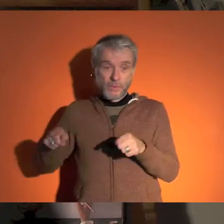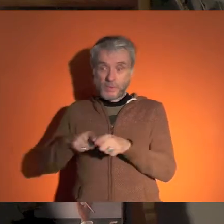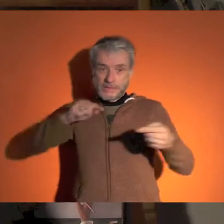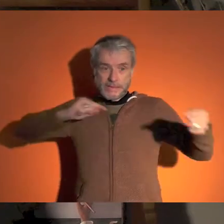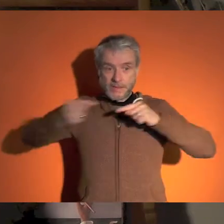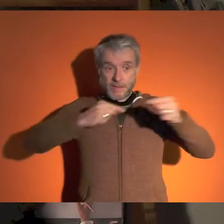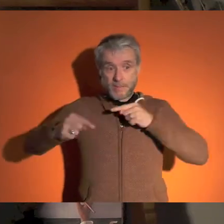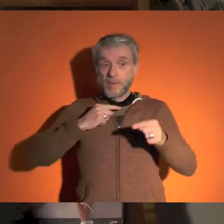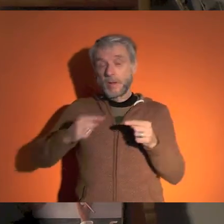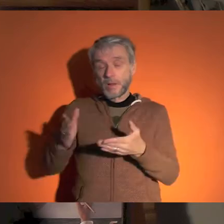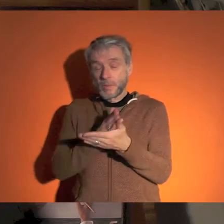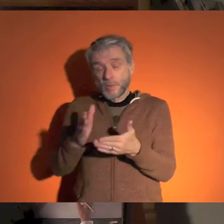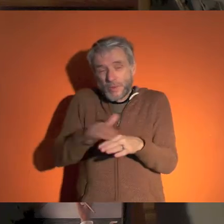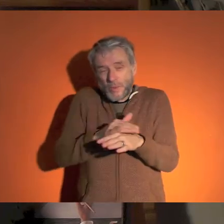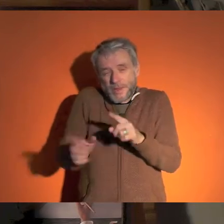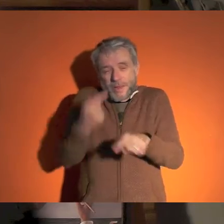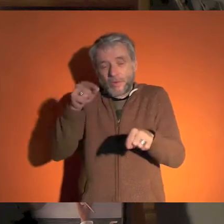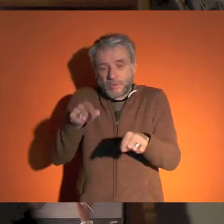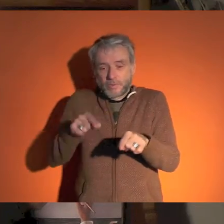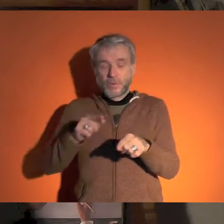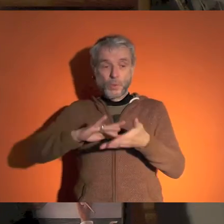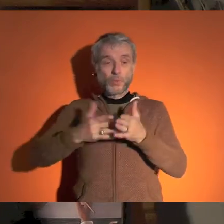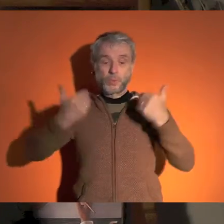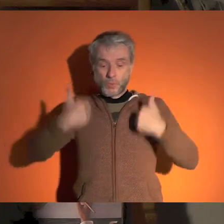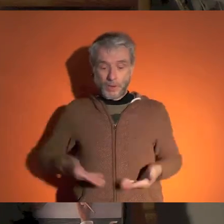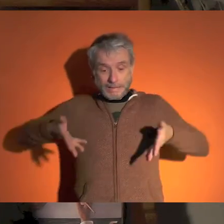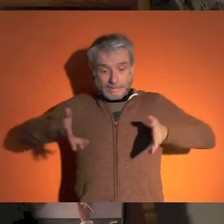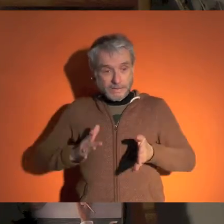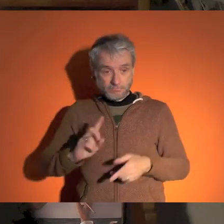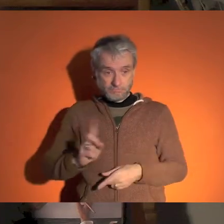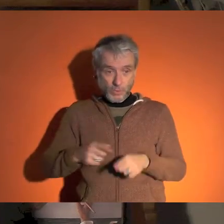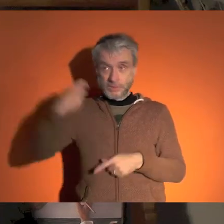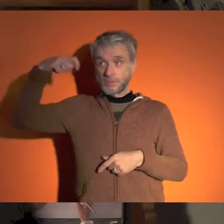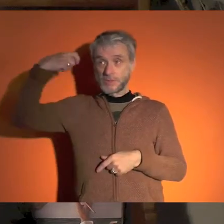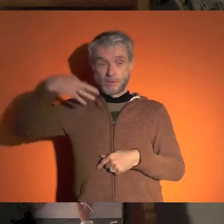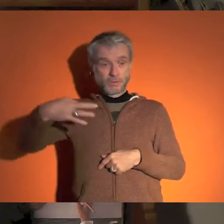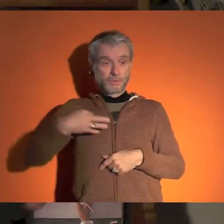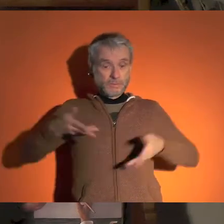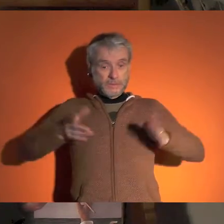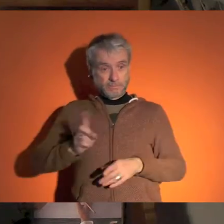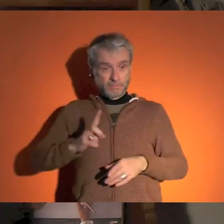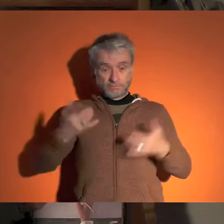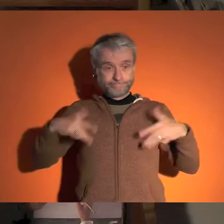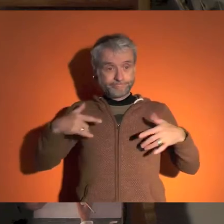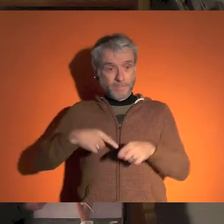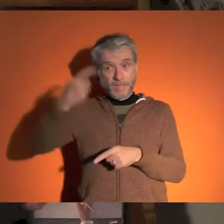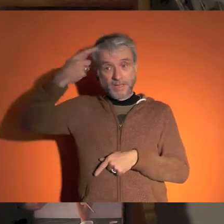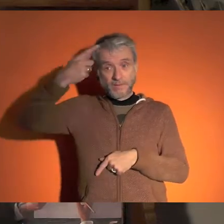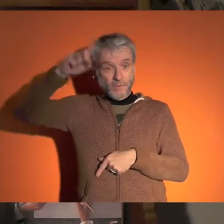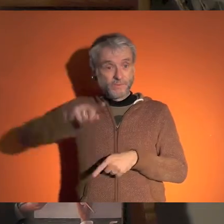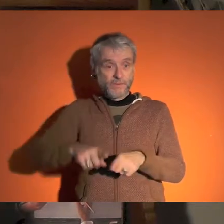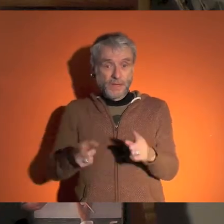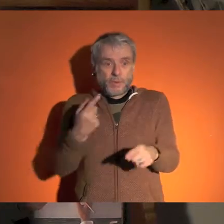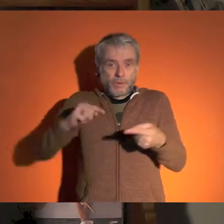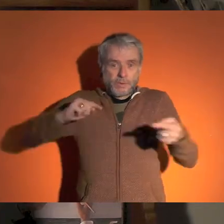une clé pour vivre ensemble. Mettons la philosophie et les grands débats au cœur de notre projet politique. Je ne vais pas tout trancher